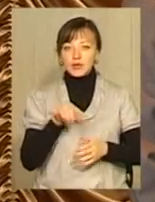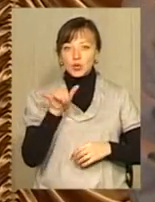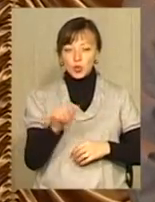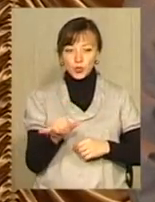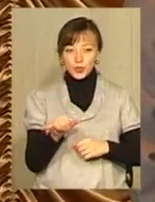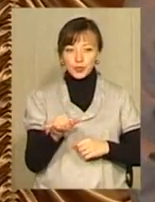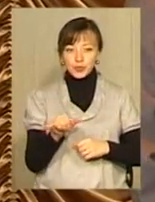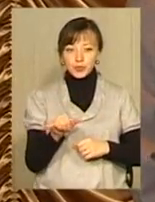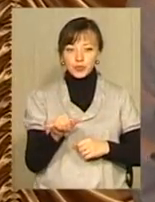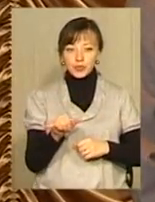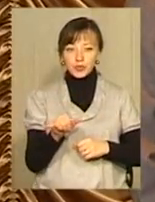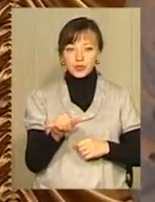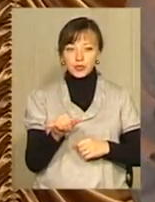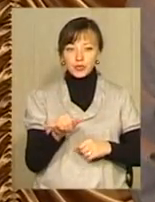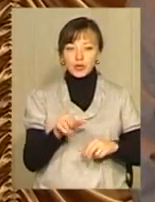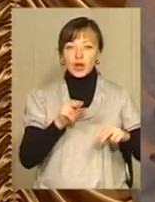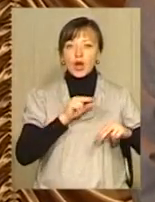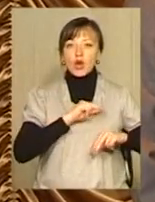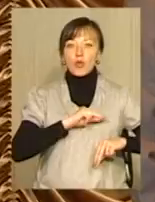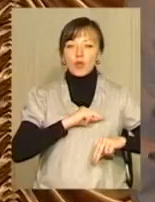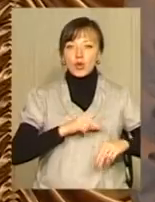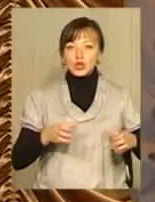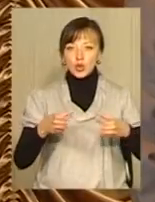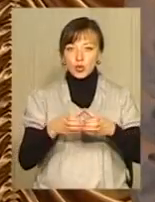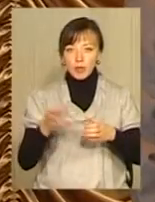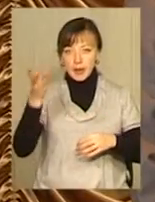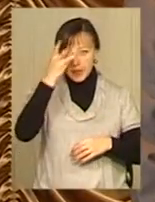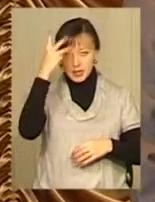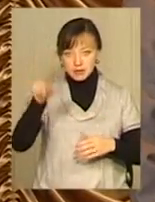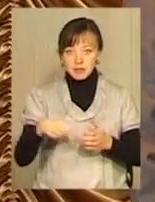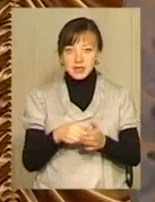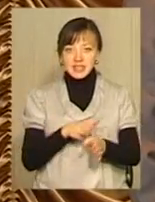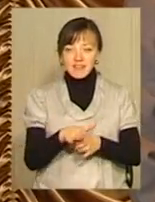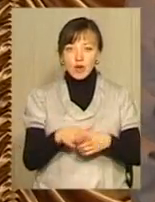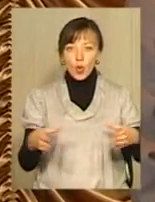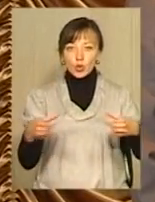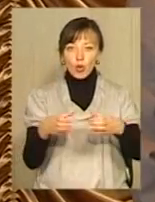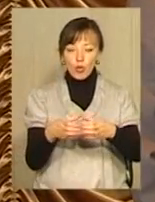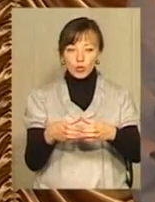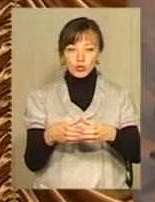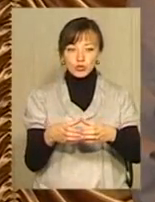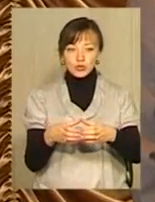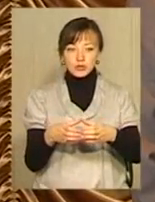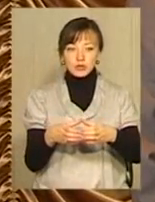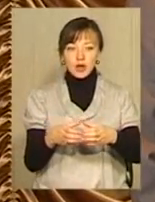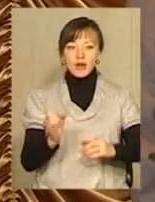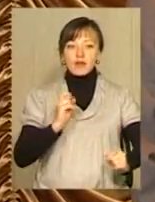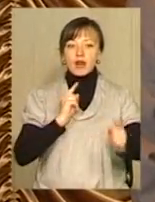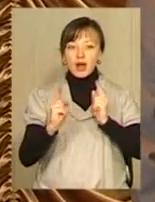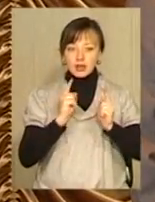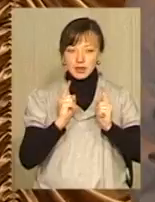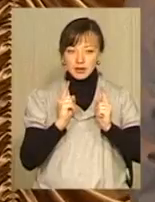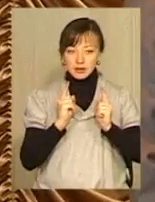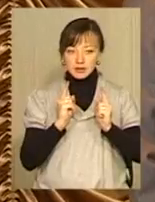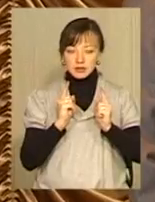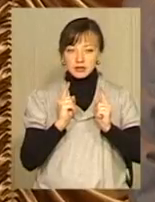робочих групах Хмельницького міського конкому, в радах по